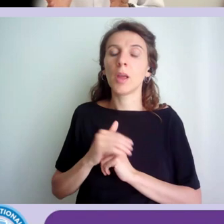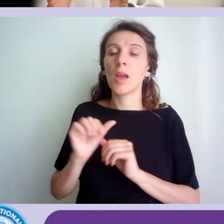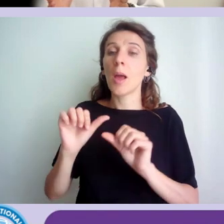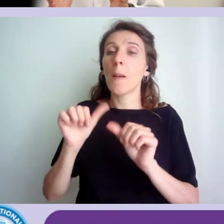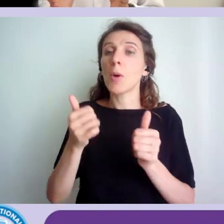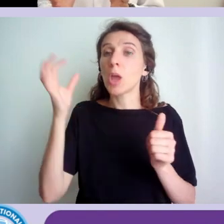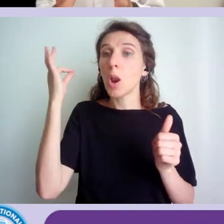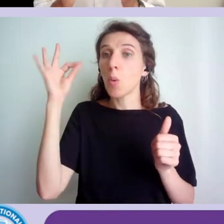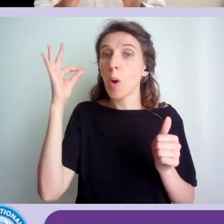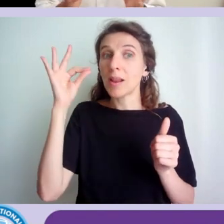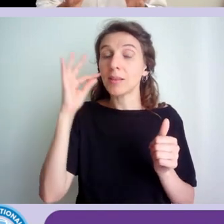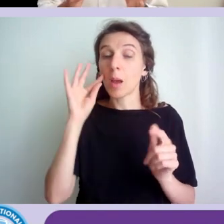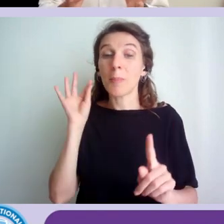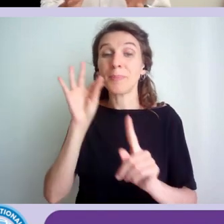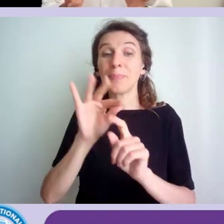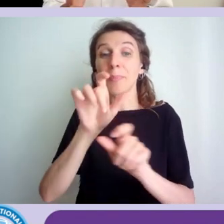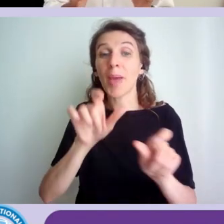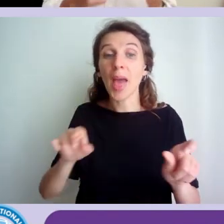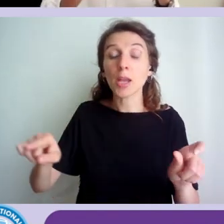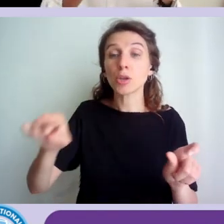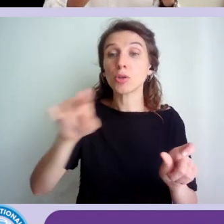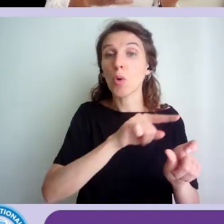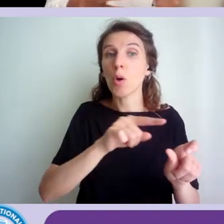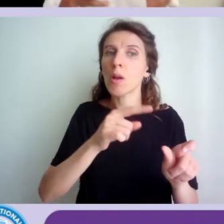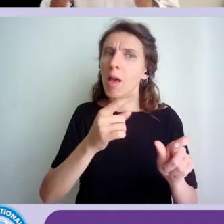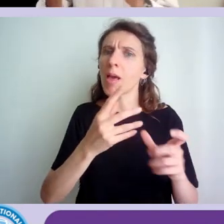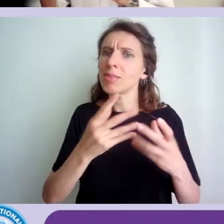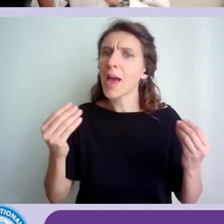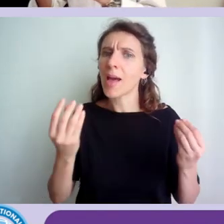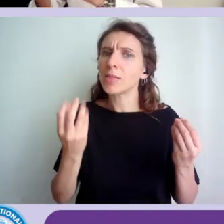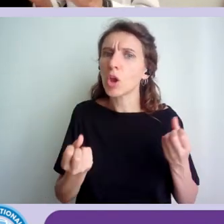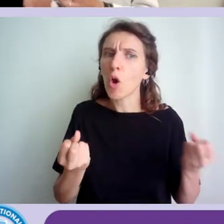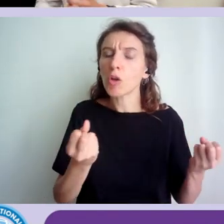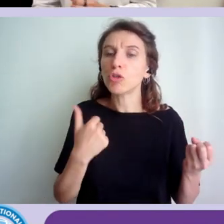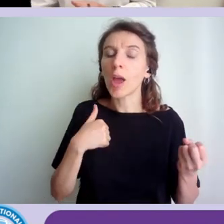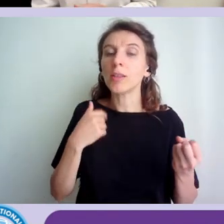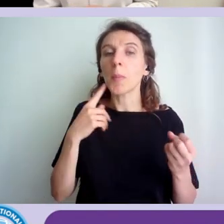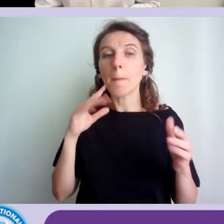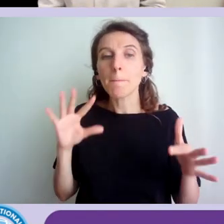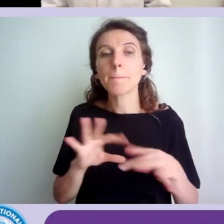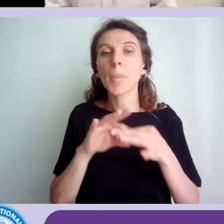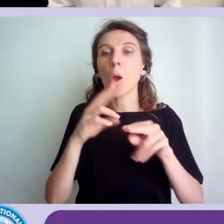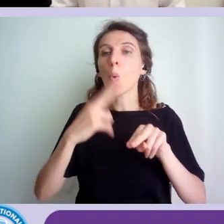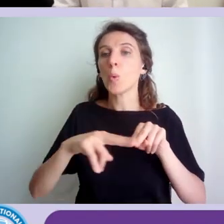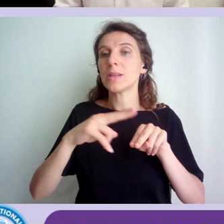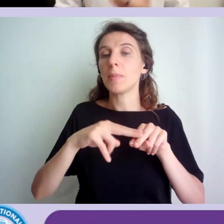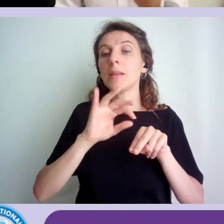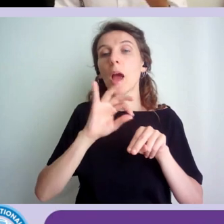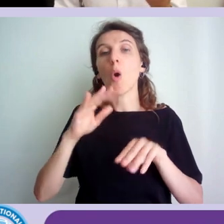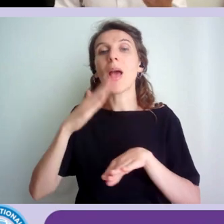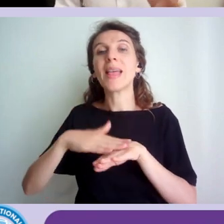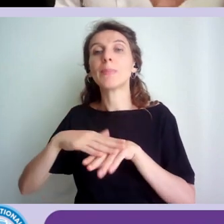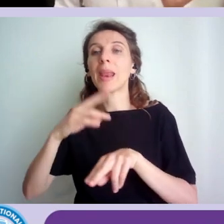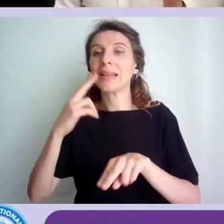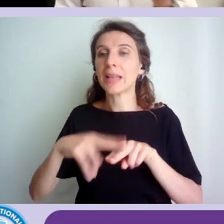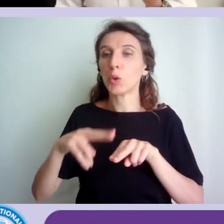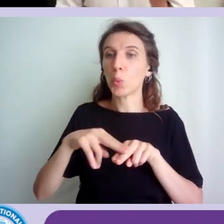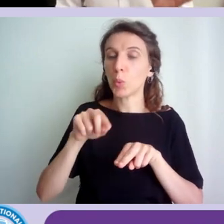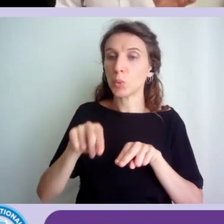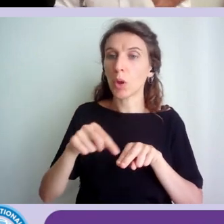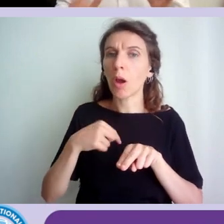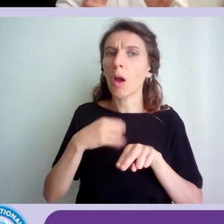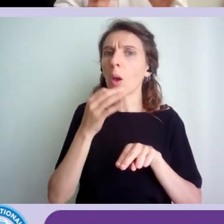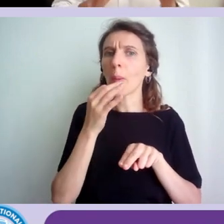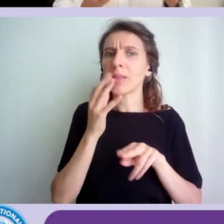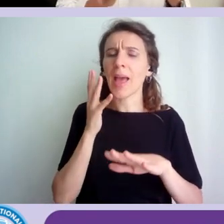qualità orientato alle persone che è dedicato al concetto di usabilità e esperienza d'uso. E l'accessibilità come si